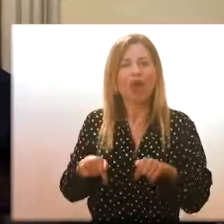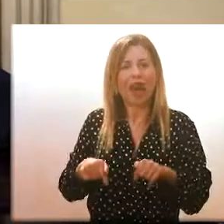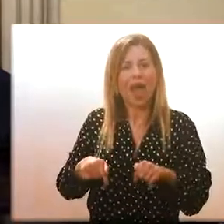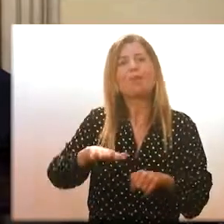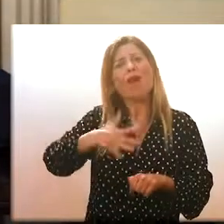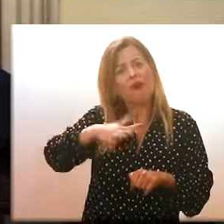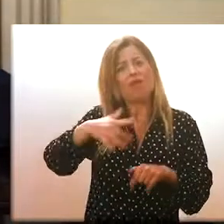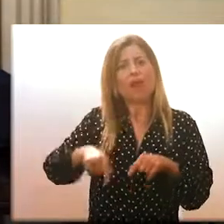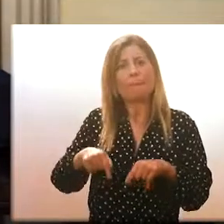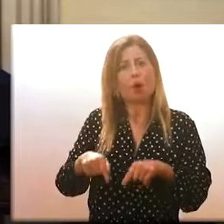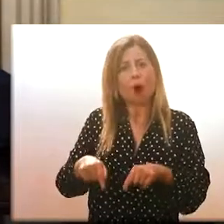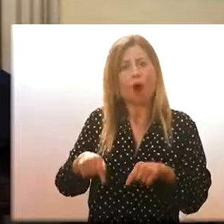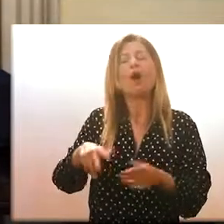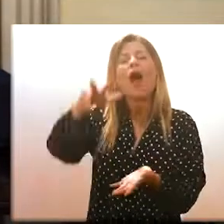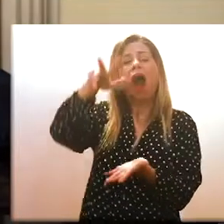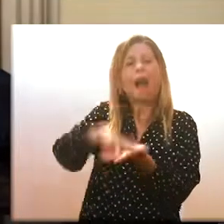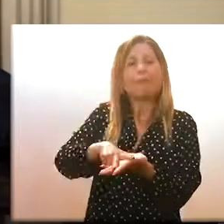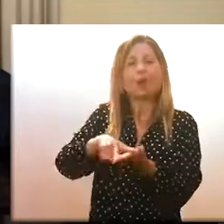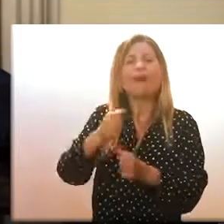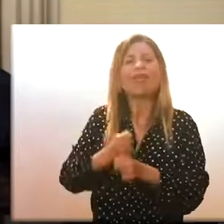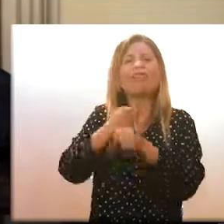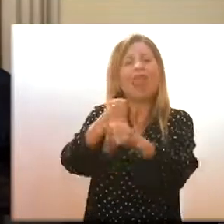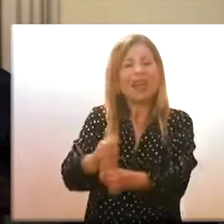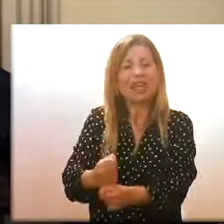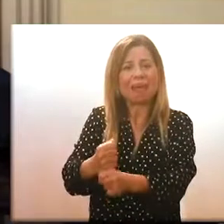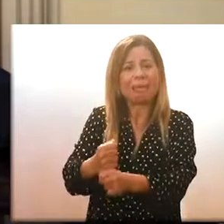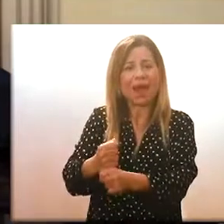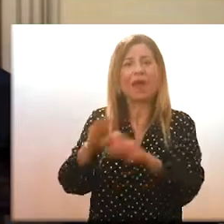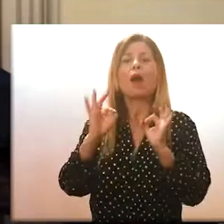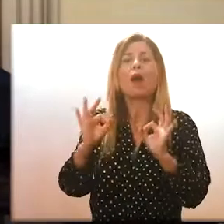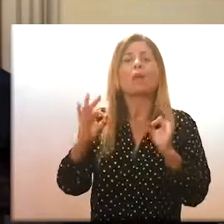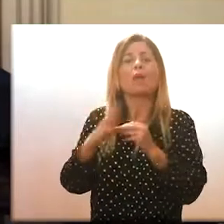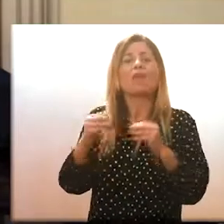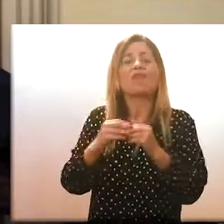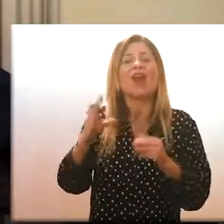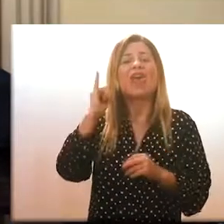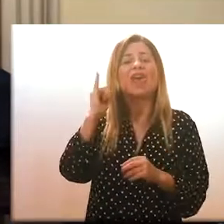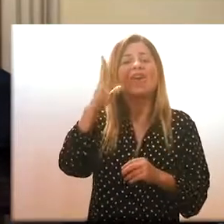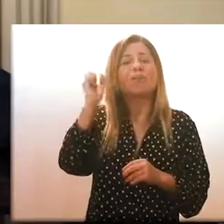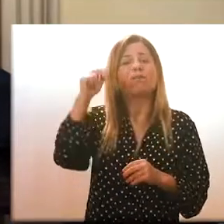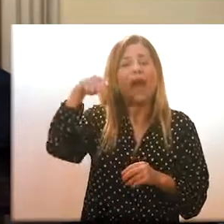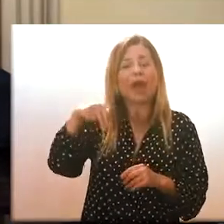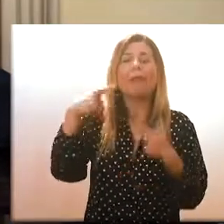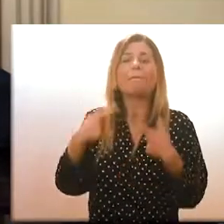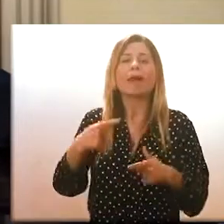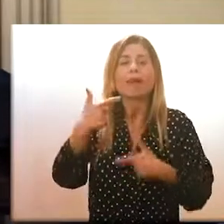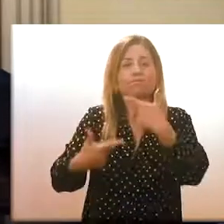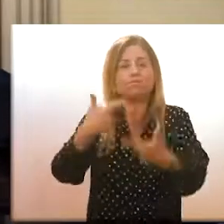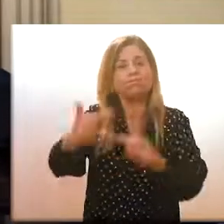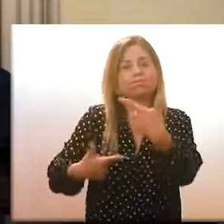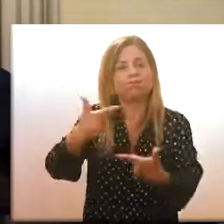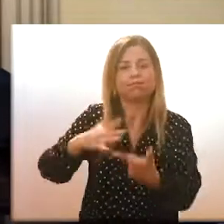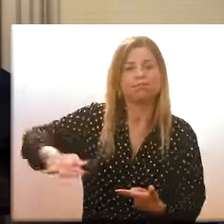poco approveremo la delibera di giunta che istituirà il codice IBAN per poter